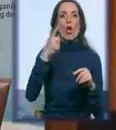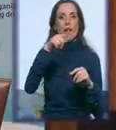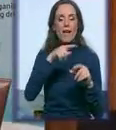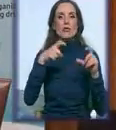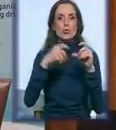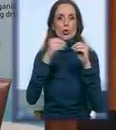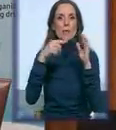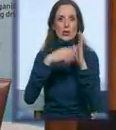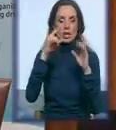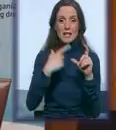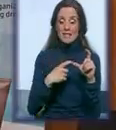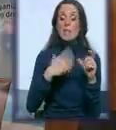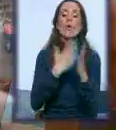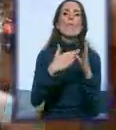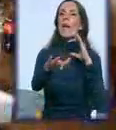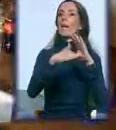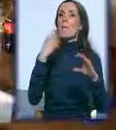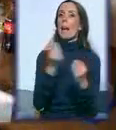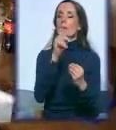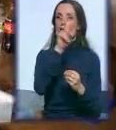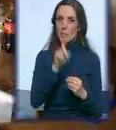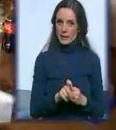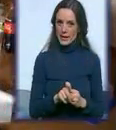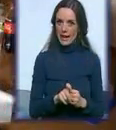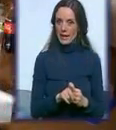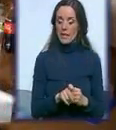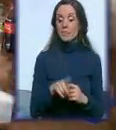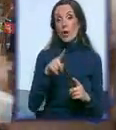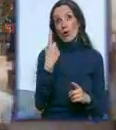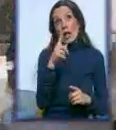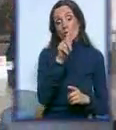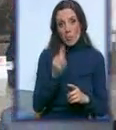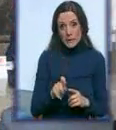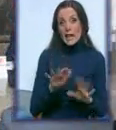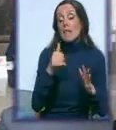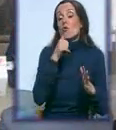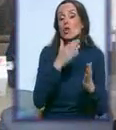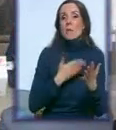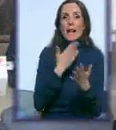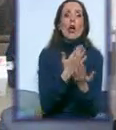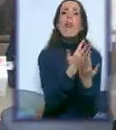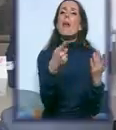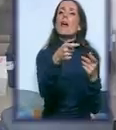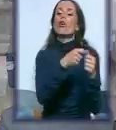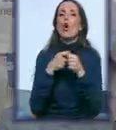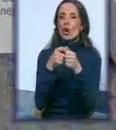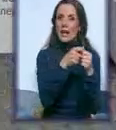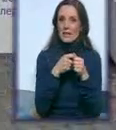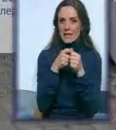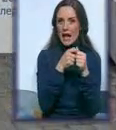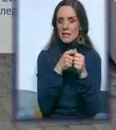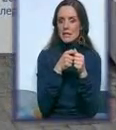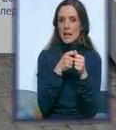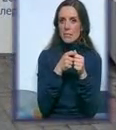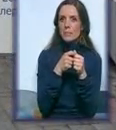obavezno stižu pitanja. Ovo jeste jedno pitanje, ali možda više i predlog. Dakle, par organizacija, a ja ću to da svedem.